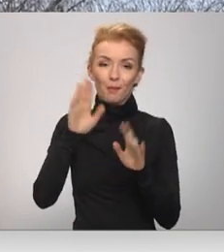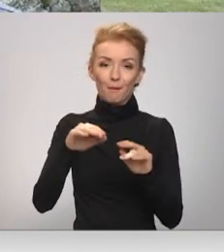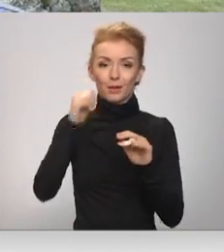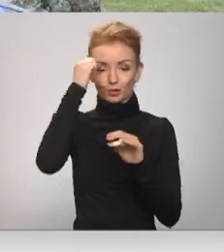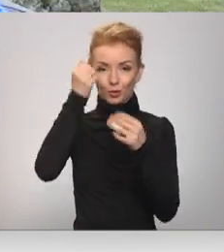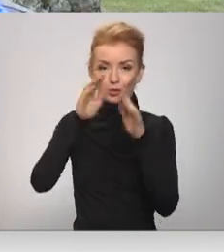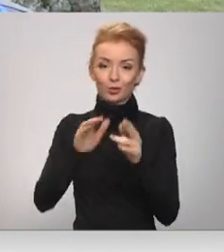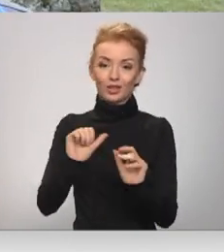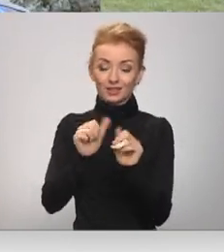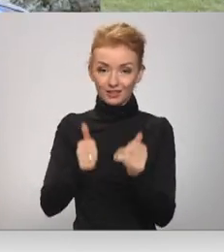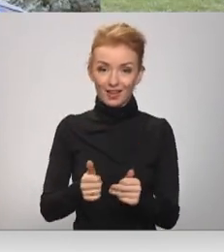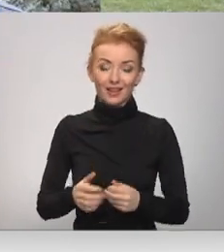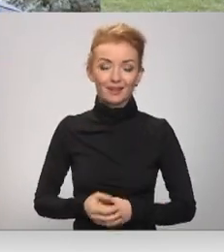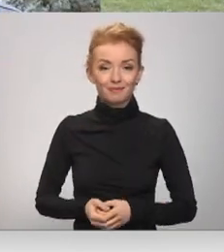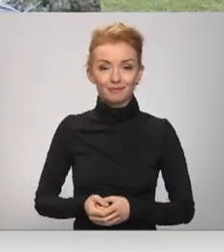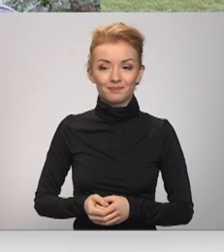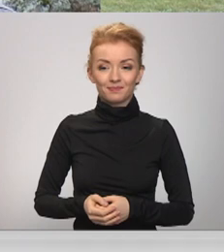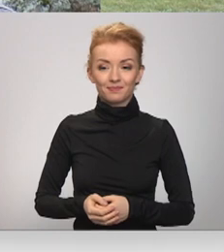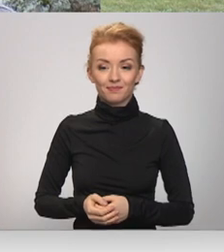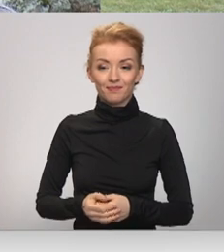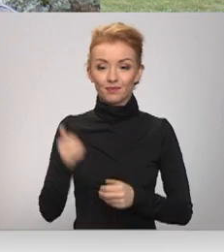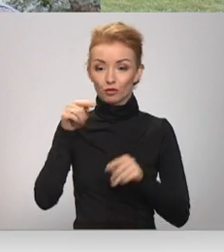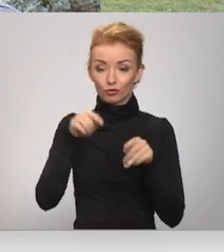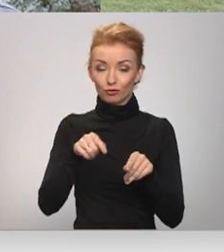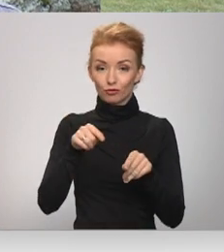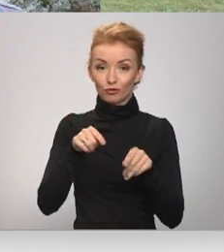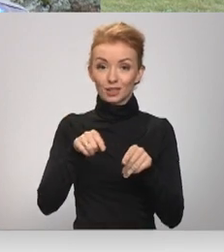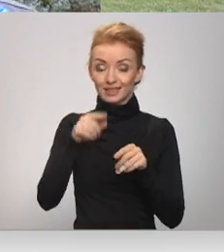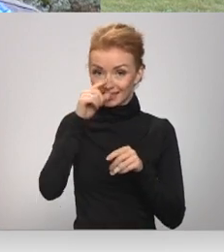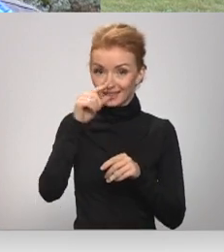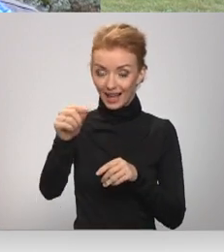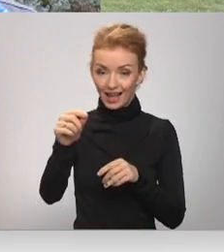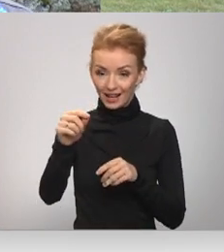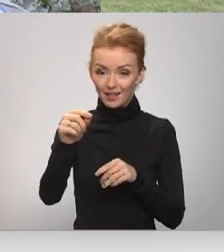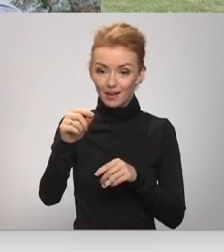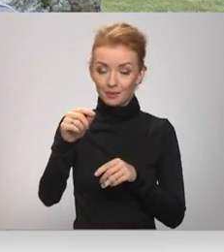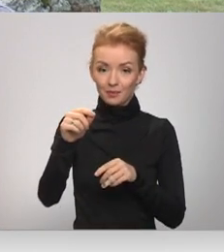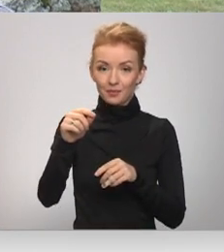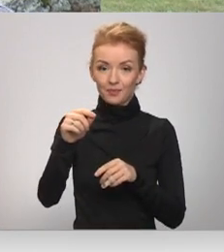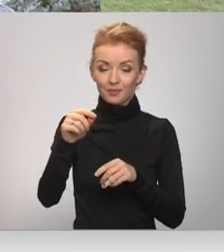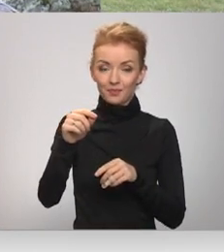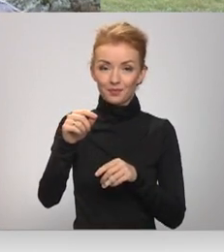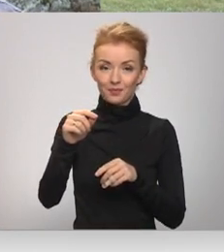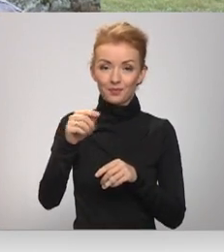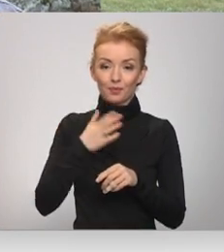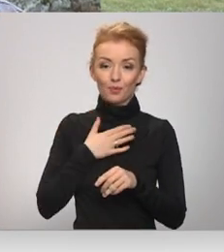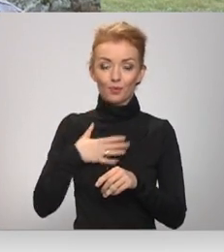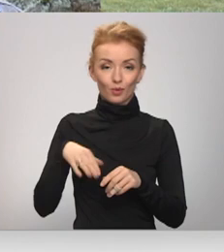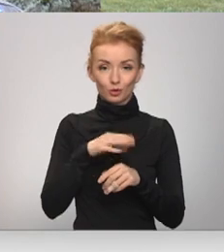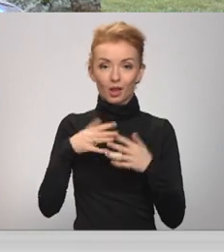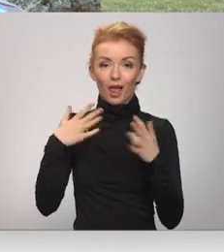izveidi. Un šī dzērve, tas ir tāds, es uzskatu, mūsu